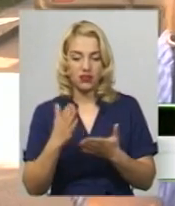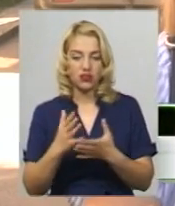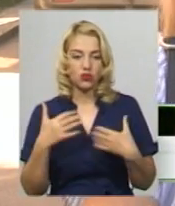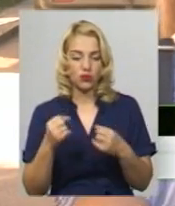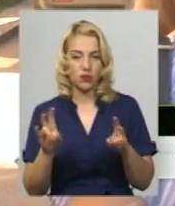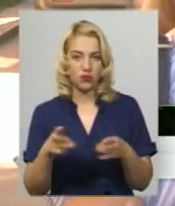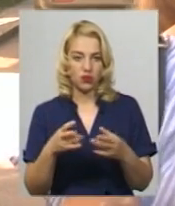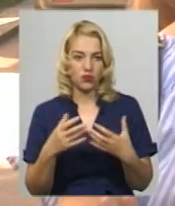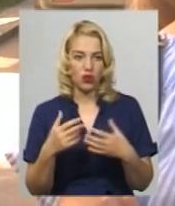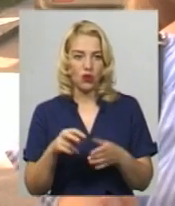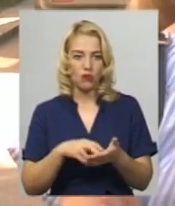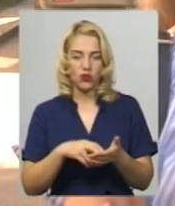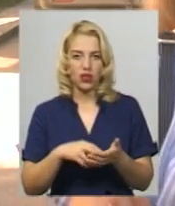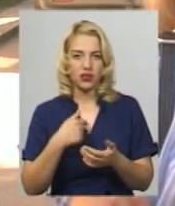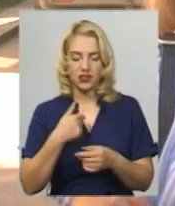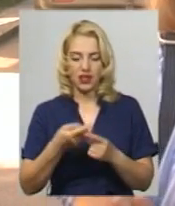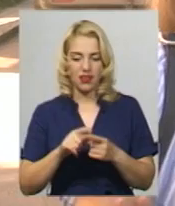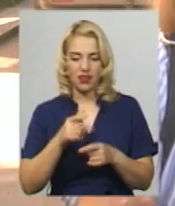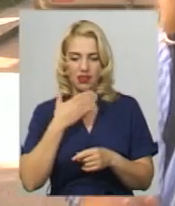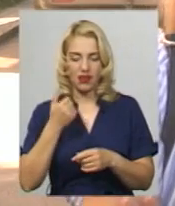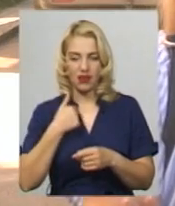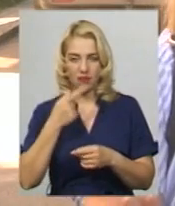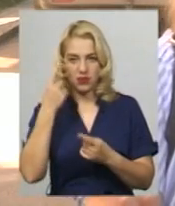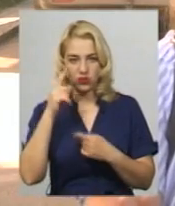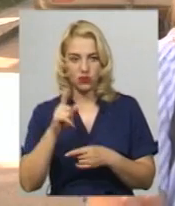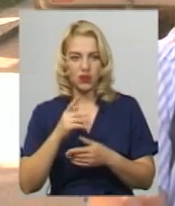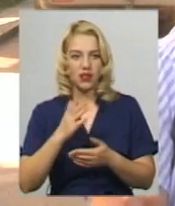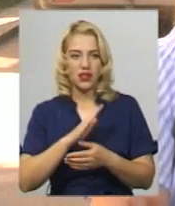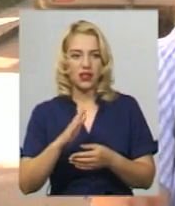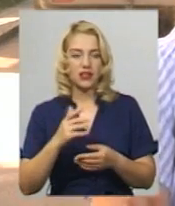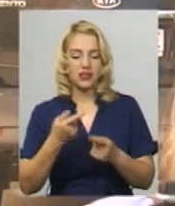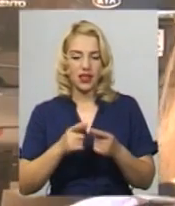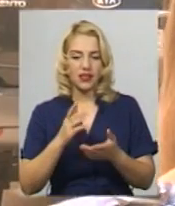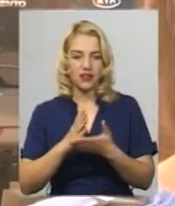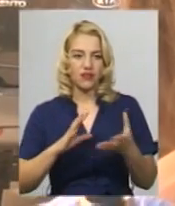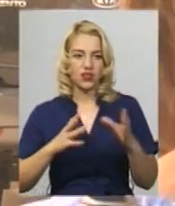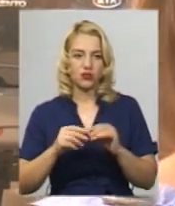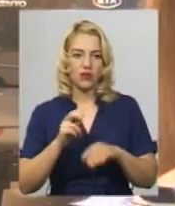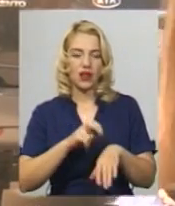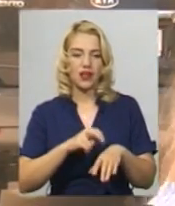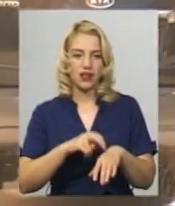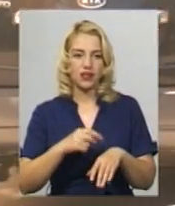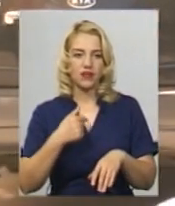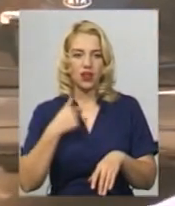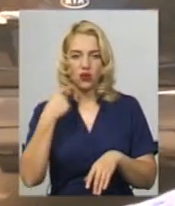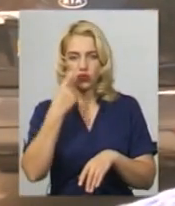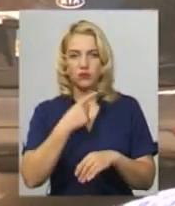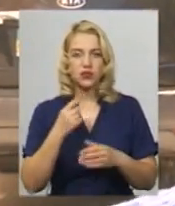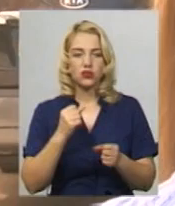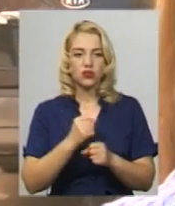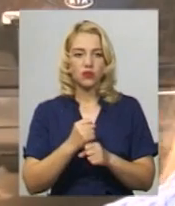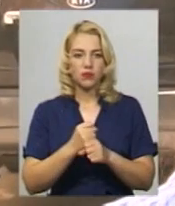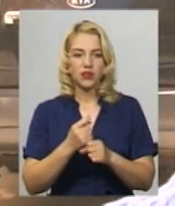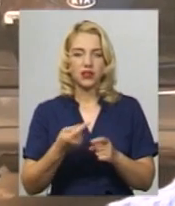їх боятися. Це не я придумала чи сказала, це є висновком лікарів та педіатрів. Особисто я зробила такий невеличкий